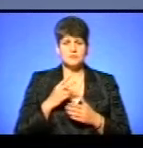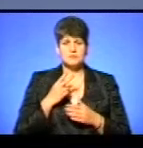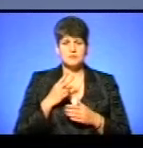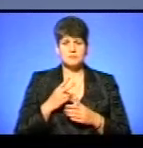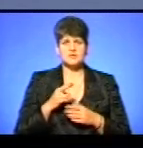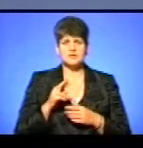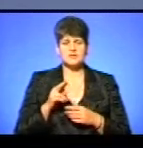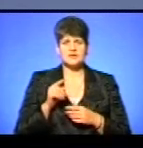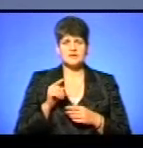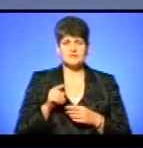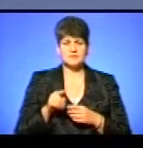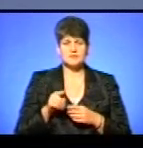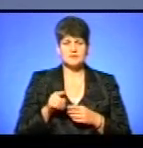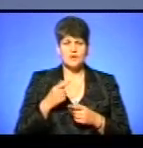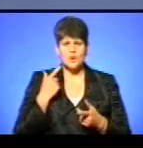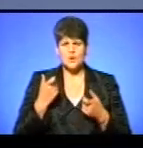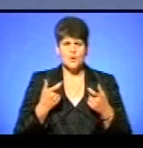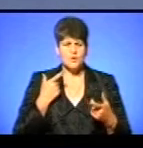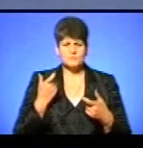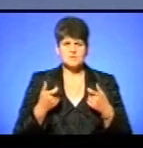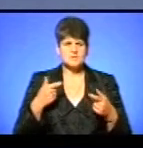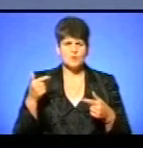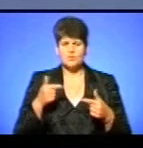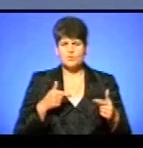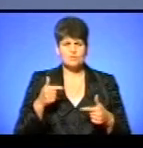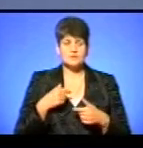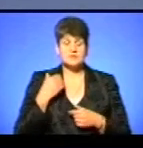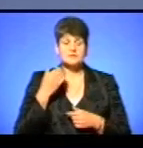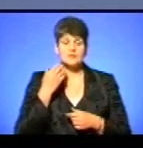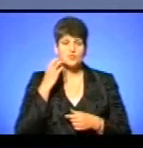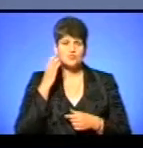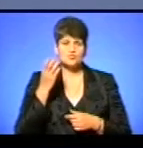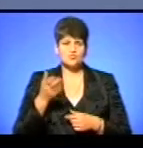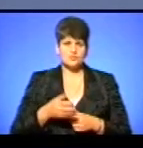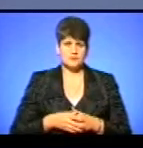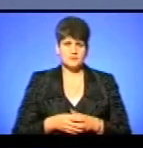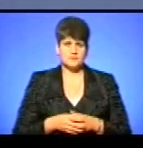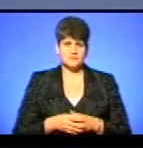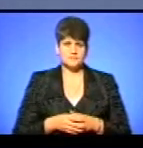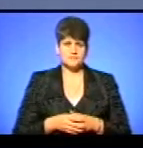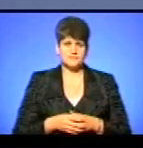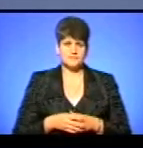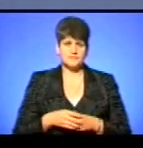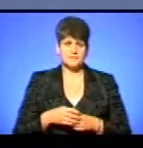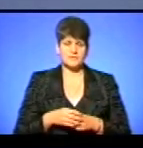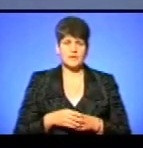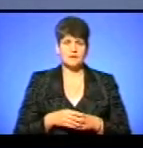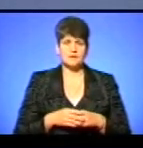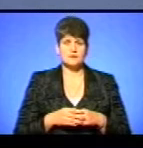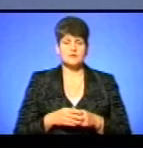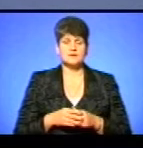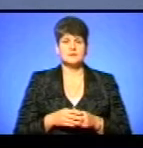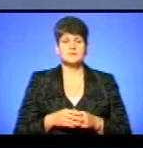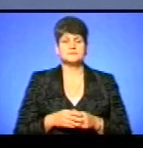я тим обзиваю тих пенсіонерів, що просто стидно слухати. А це, ви робите, ви дуже погано робите, молодці.